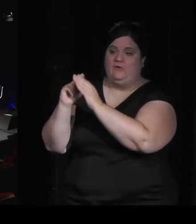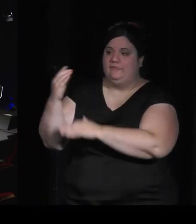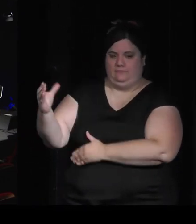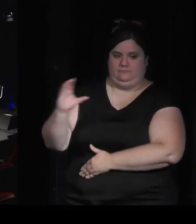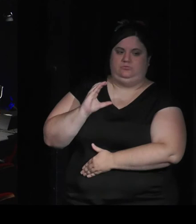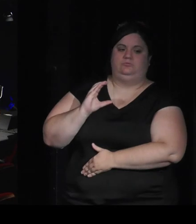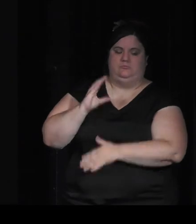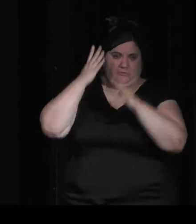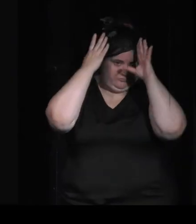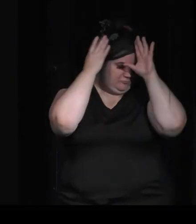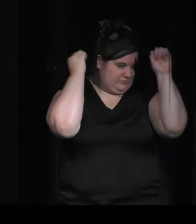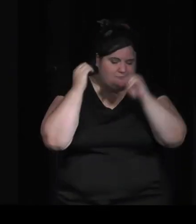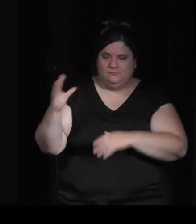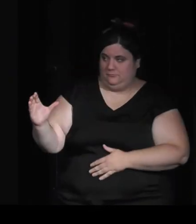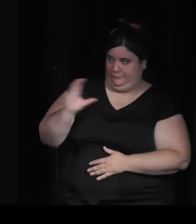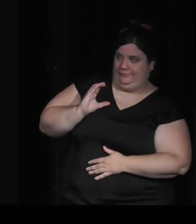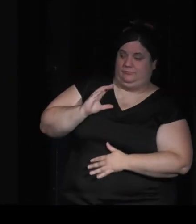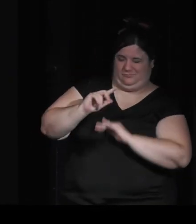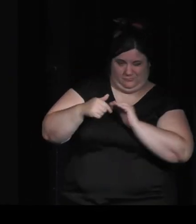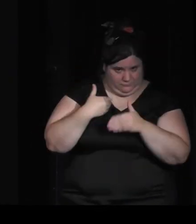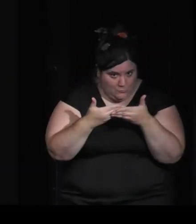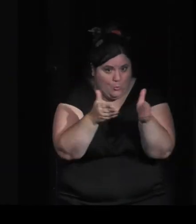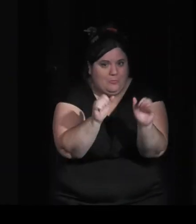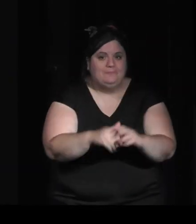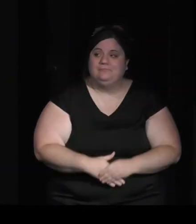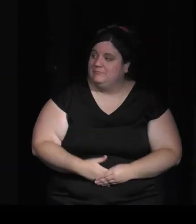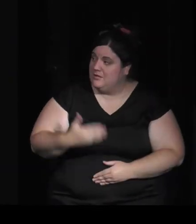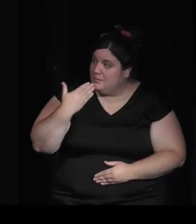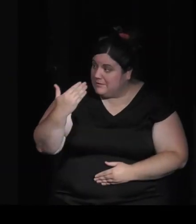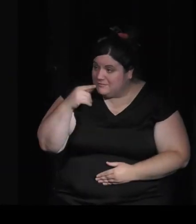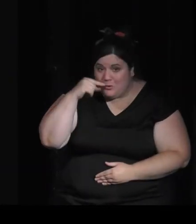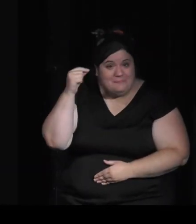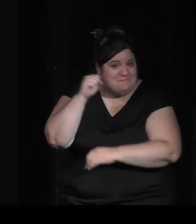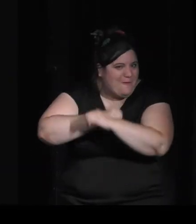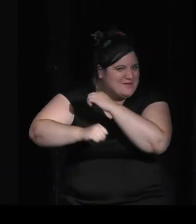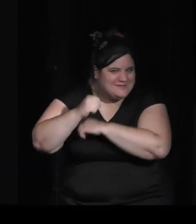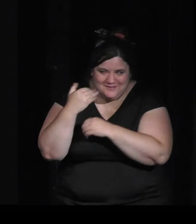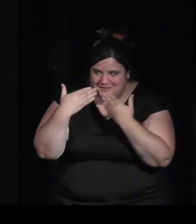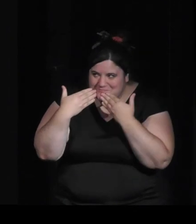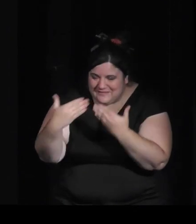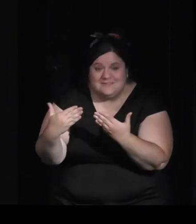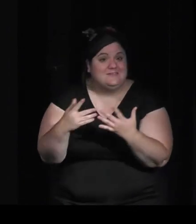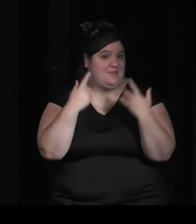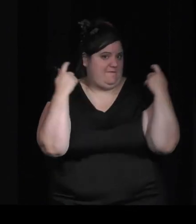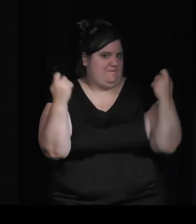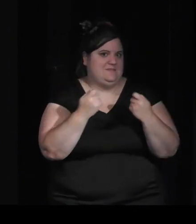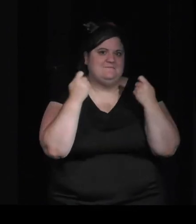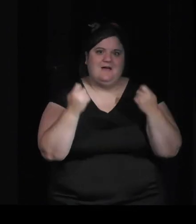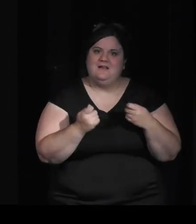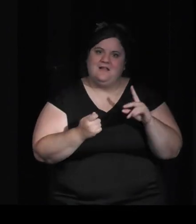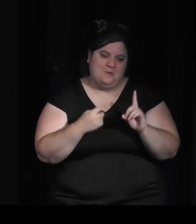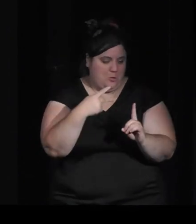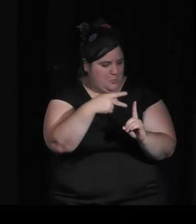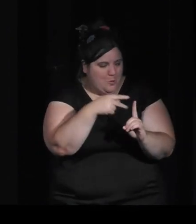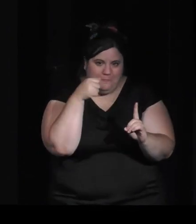les équipes de ce superbe événement Press Start qui est super bien organisé avec vraiment des